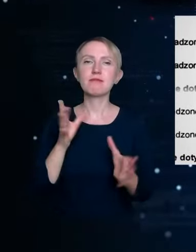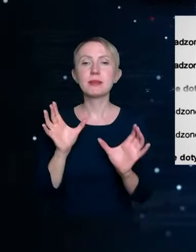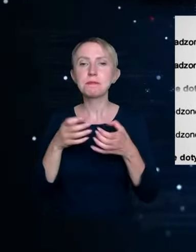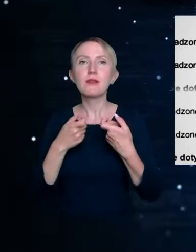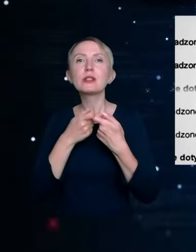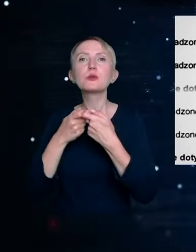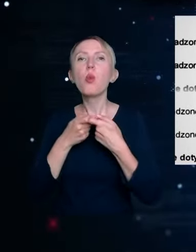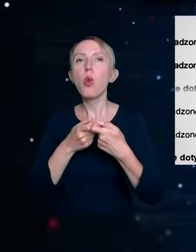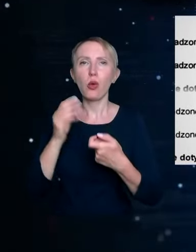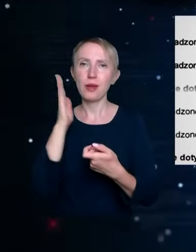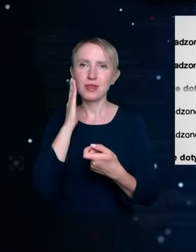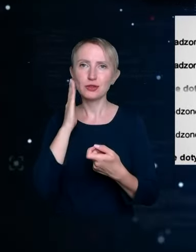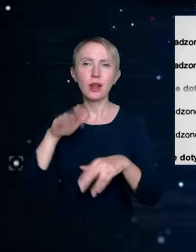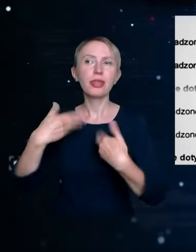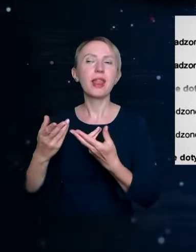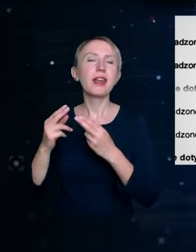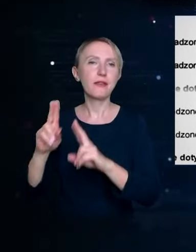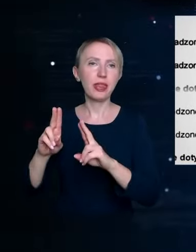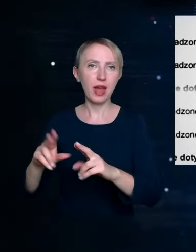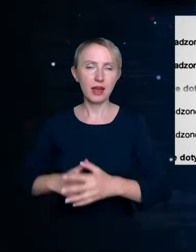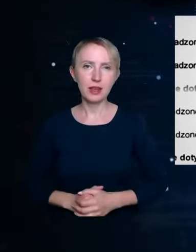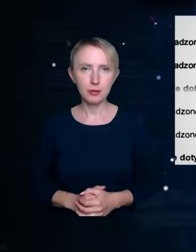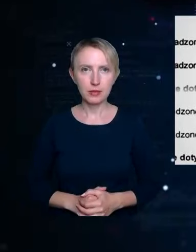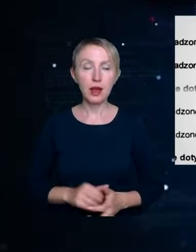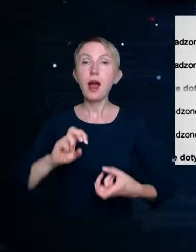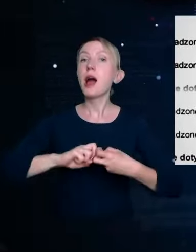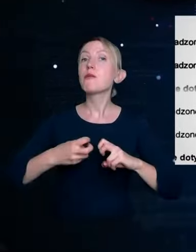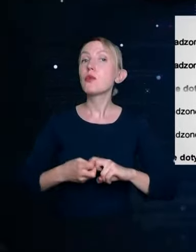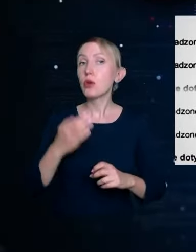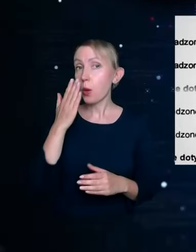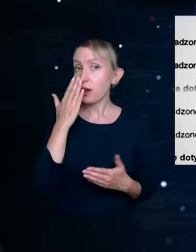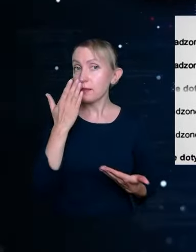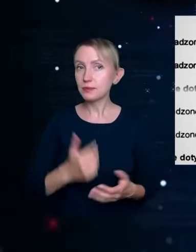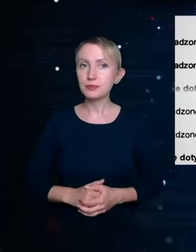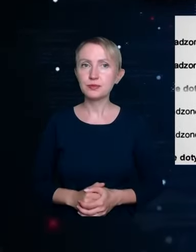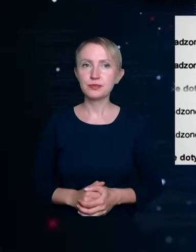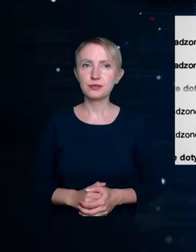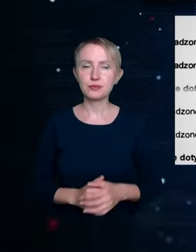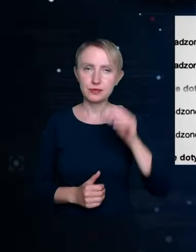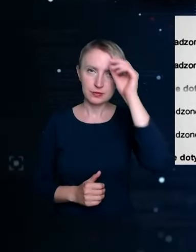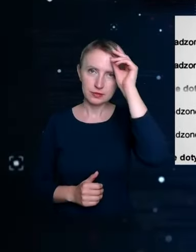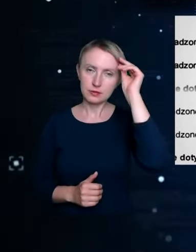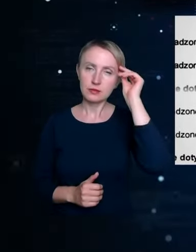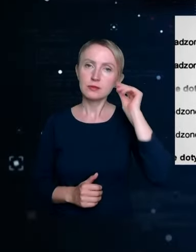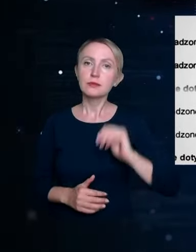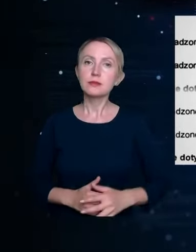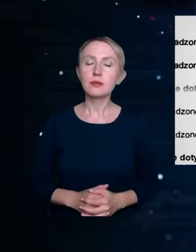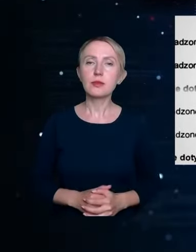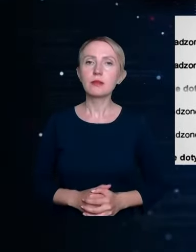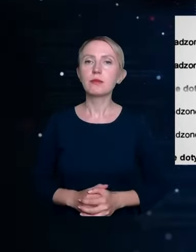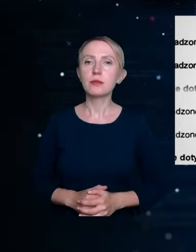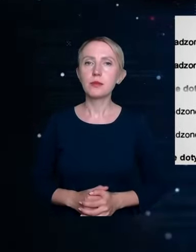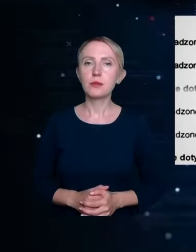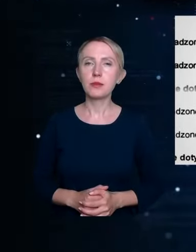i podnajmuje to. Tylko zasadniczy problem, Panie Redaktorze, jest inny. Jest następujący, że to, co Pan